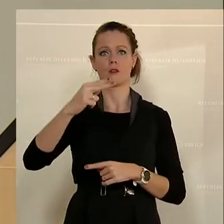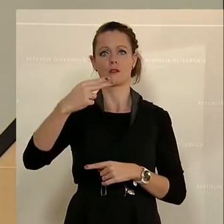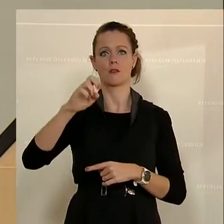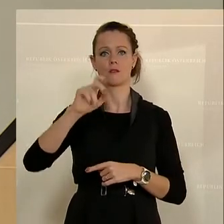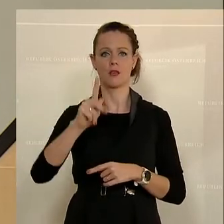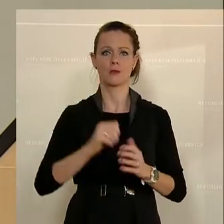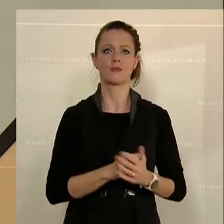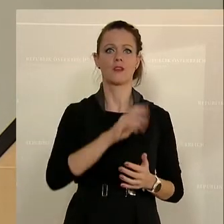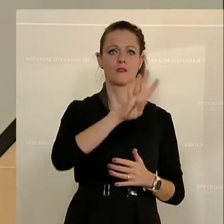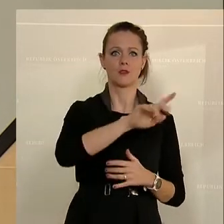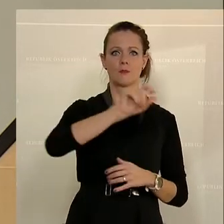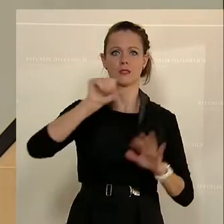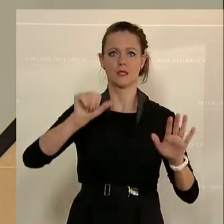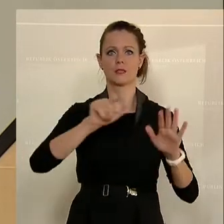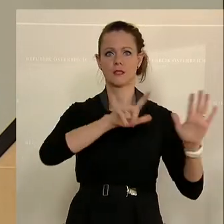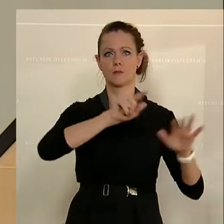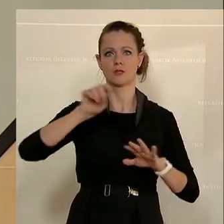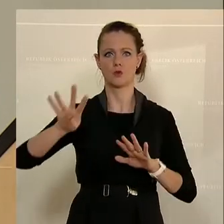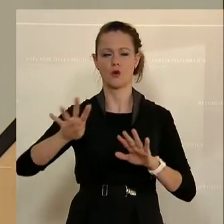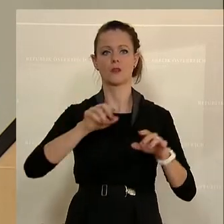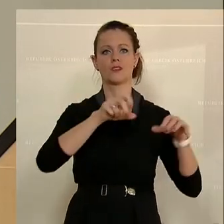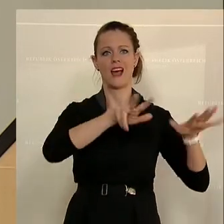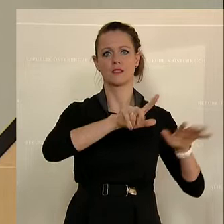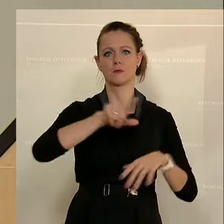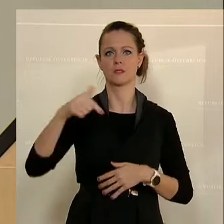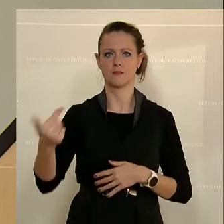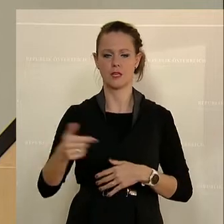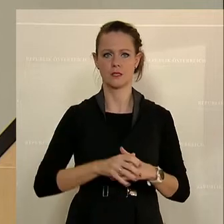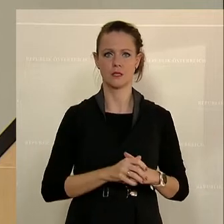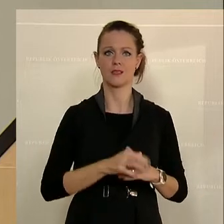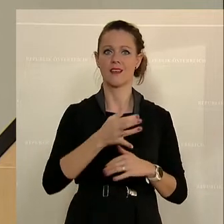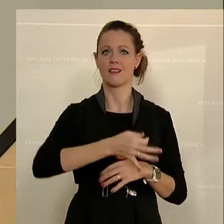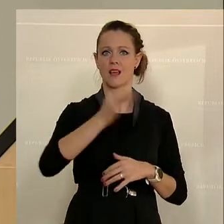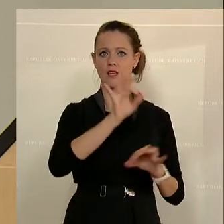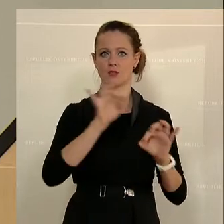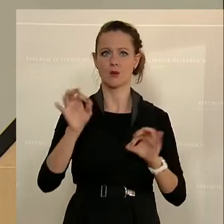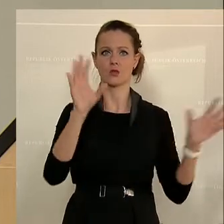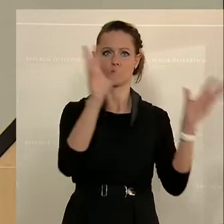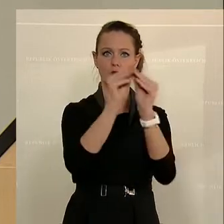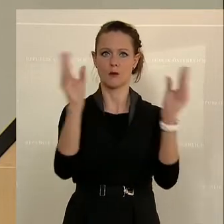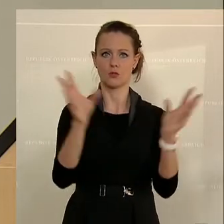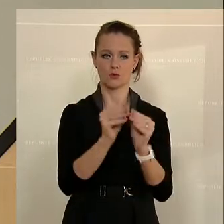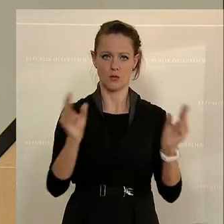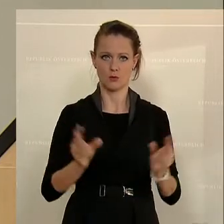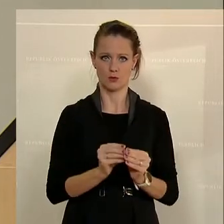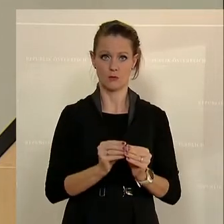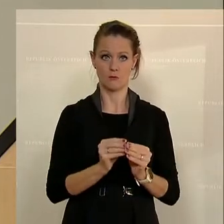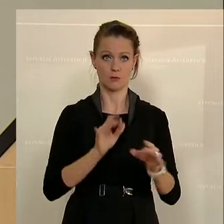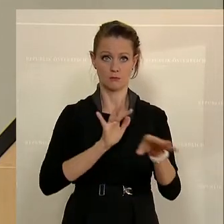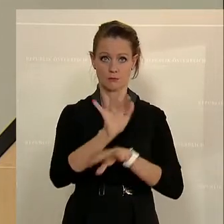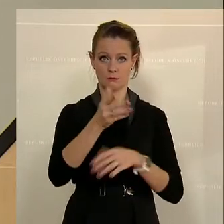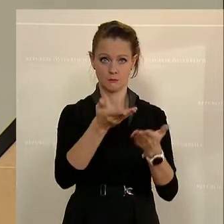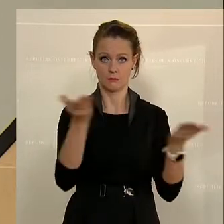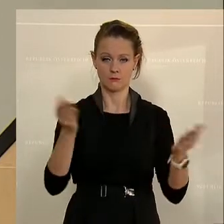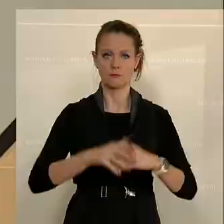4 bis 6, 7 bis 9 sowie 18 bis 20 der Tagesordnung jeweils zusammenzufassen. Wird dagegen ein Einwand